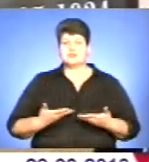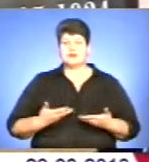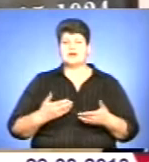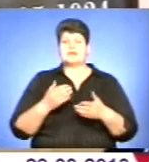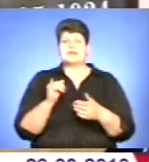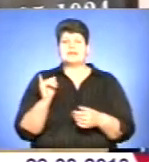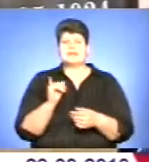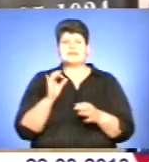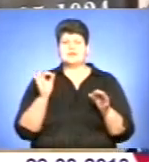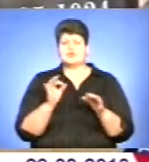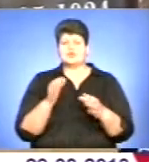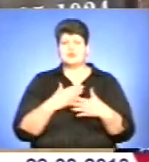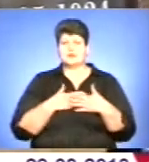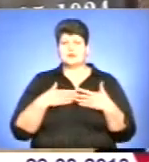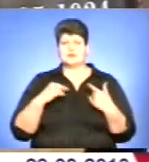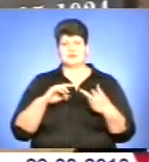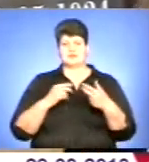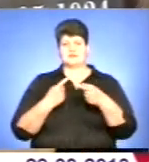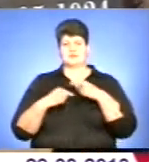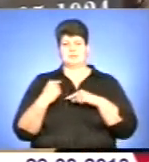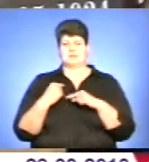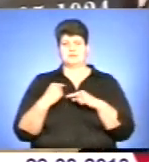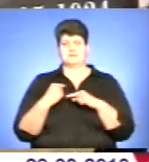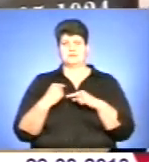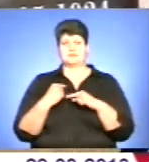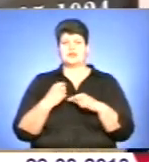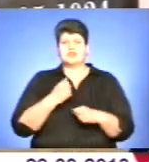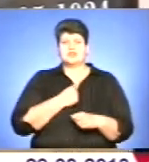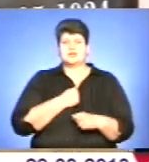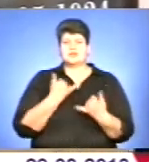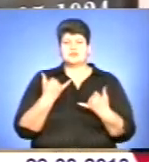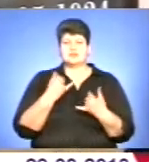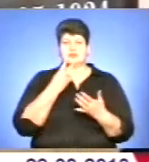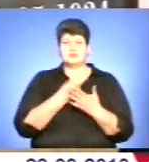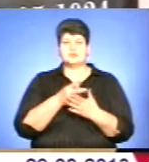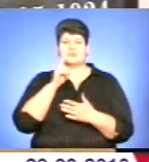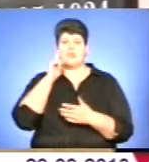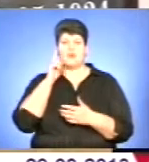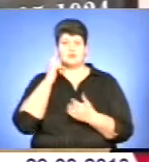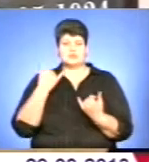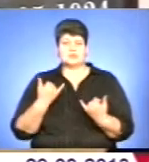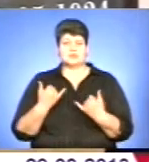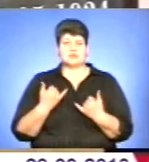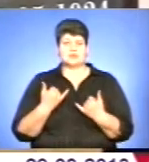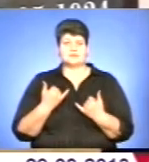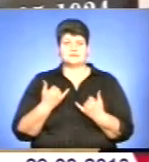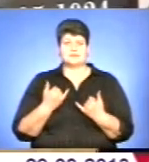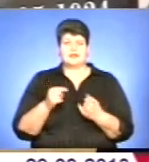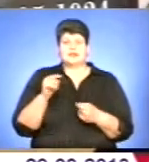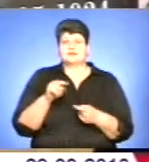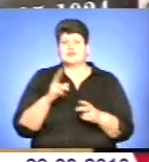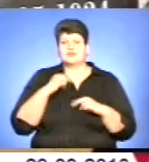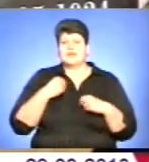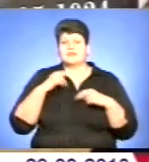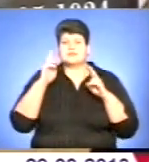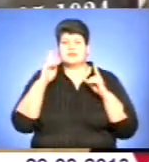нічого не хотіли взамін. На жаль, я дивлюся сучасна молодь. Так, я не знаю,